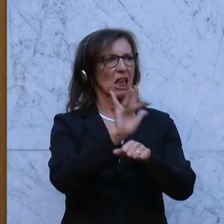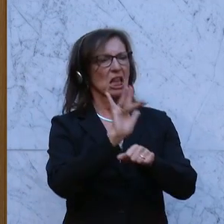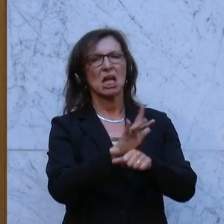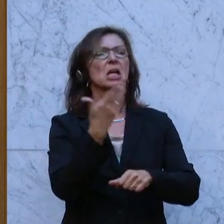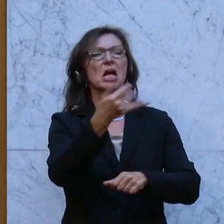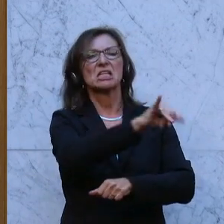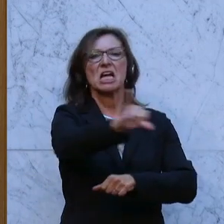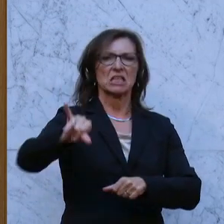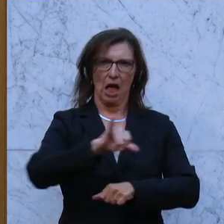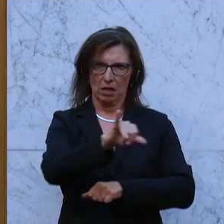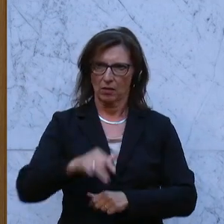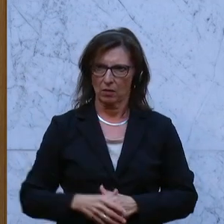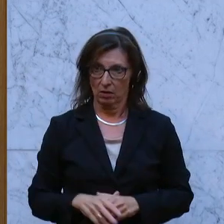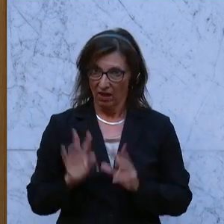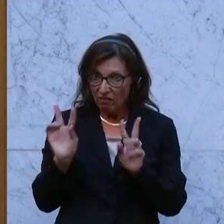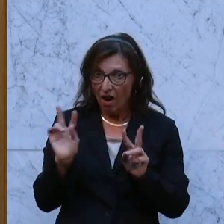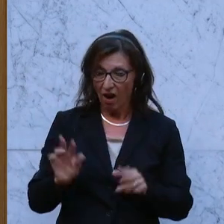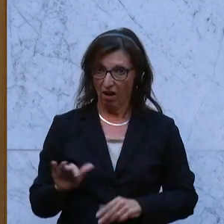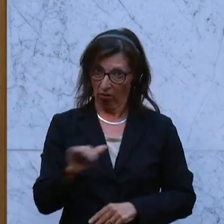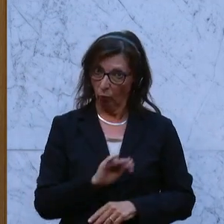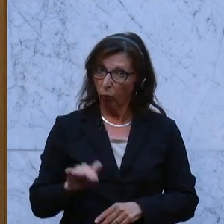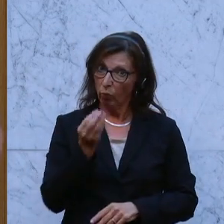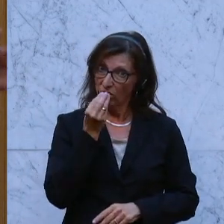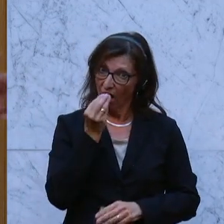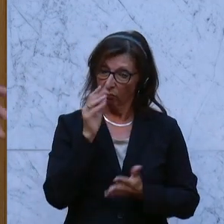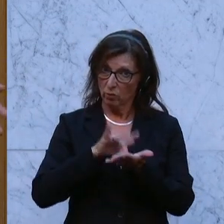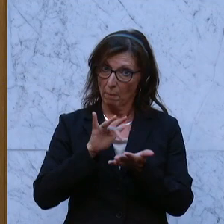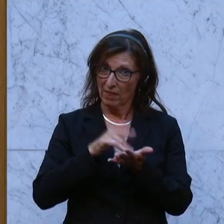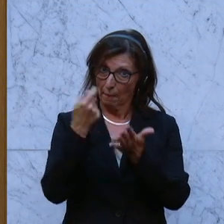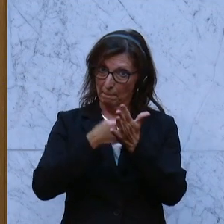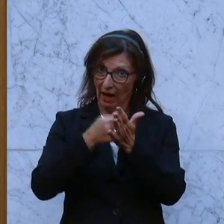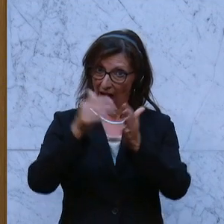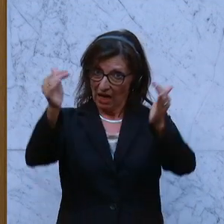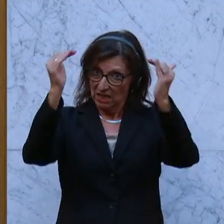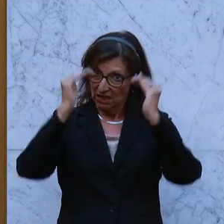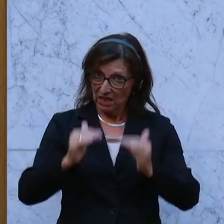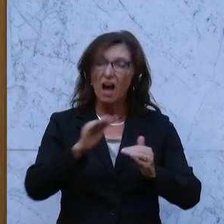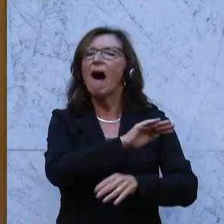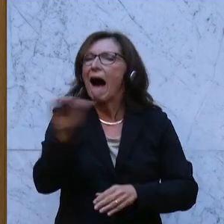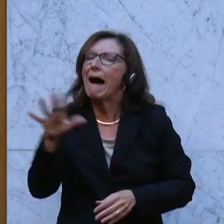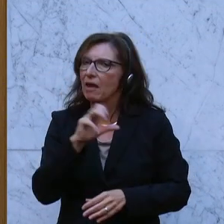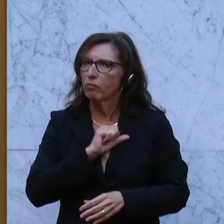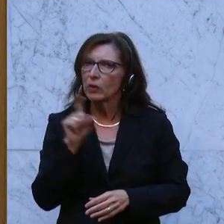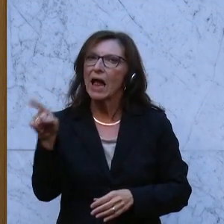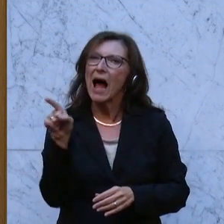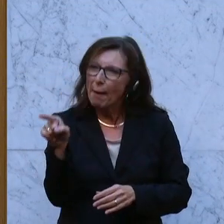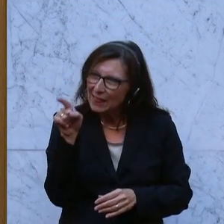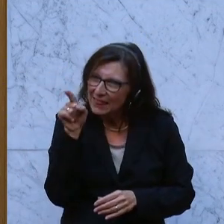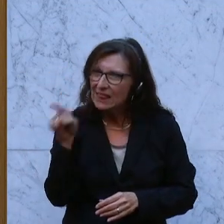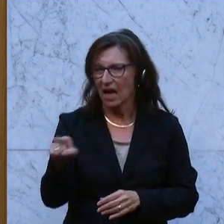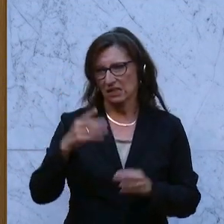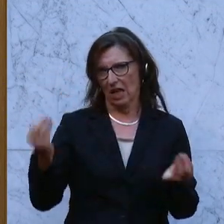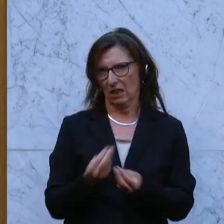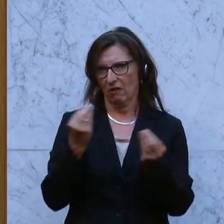eine Herabsetzung auf die Grundmittelpreise Gießgarnenprinzip, aber diese Form des Gießgarnenprinzips